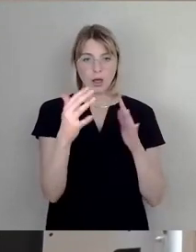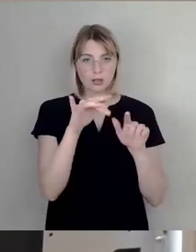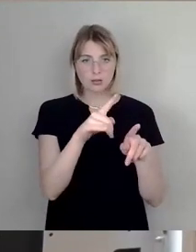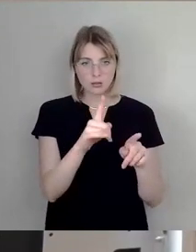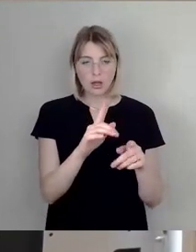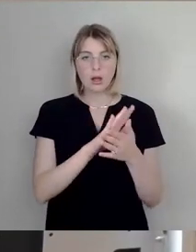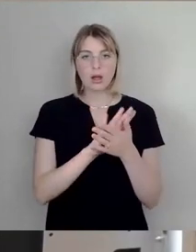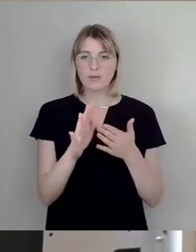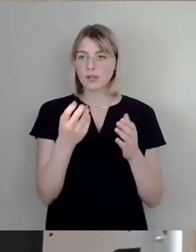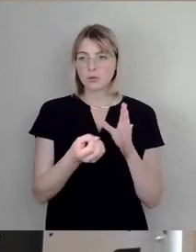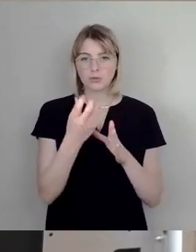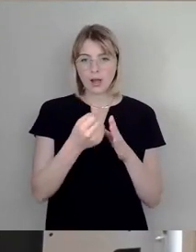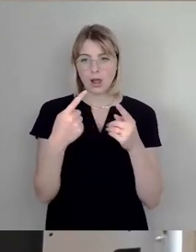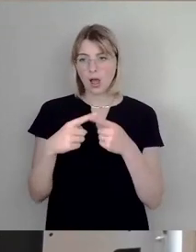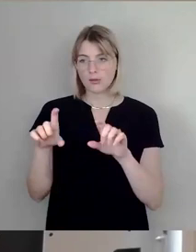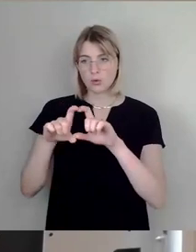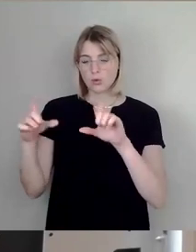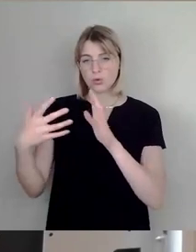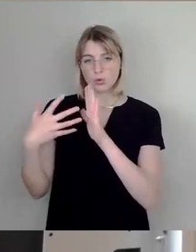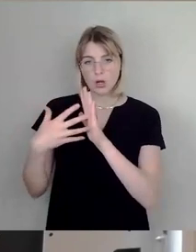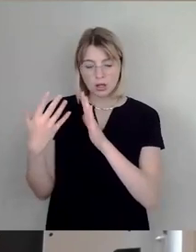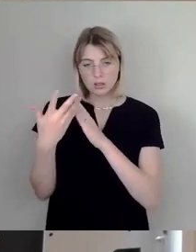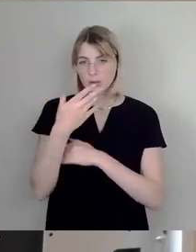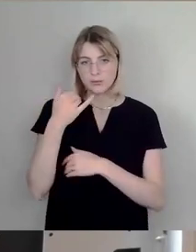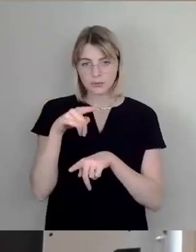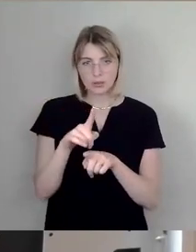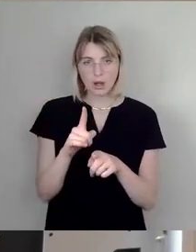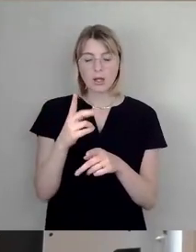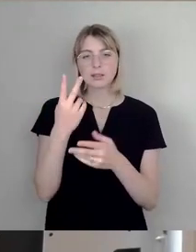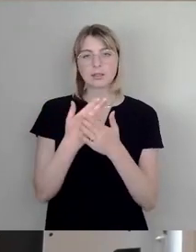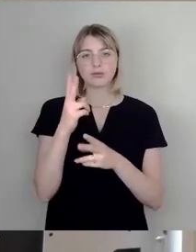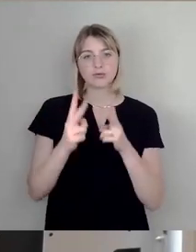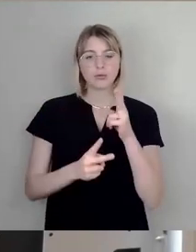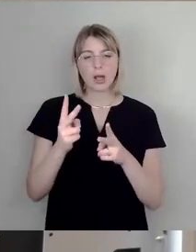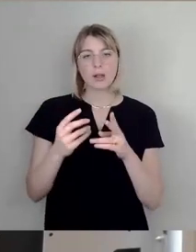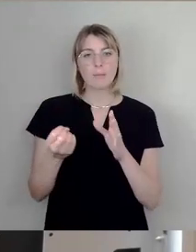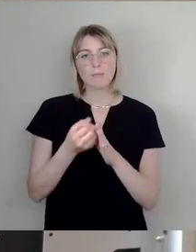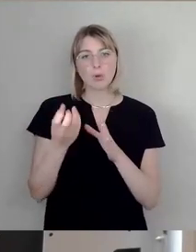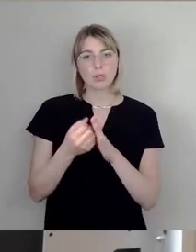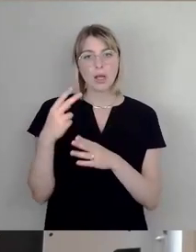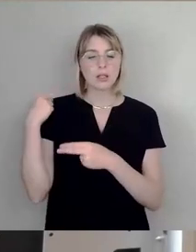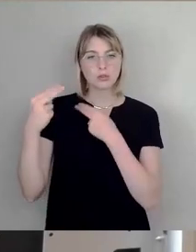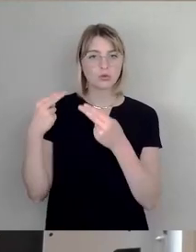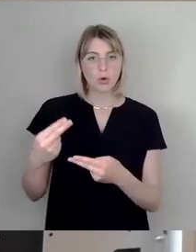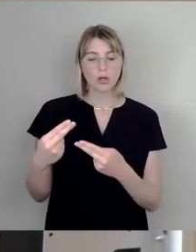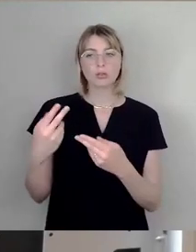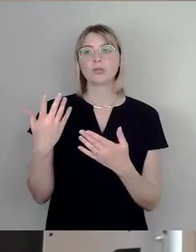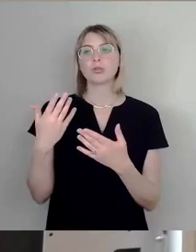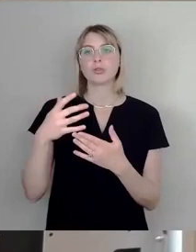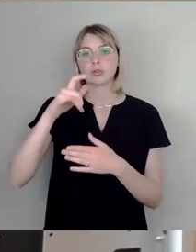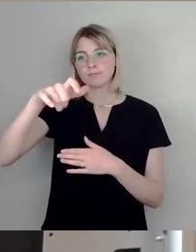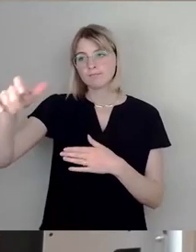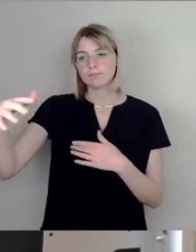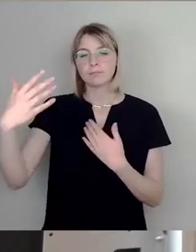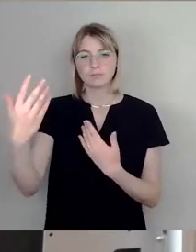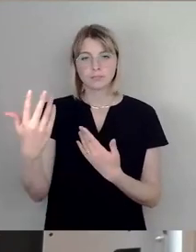Gutachten. Es ist schade, dass moderne Historikerinnen offensichtlich keine Stasi-Akten mehr lesen können. Es gab eine